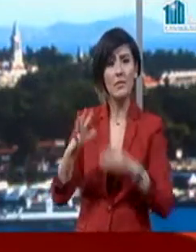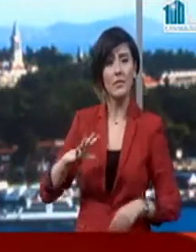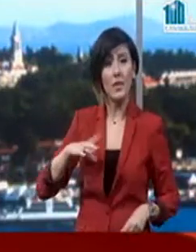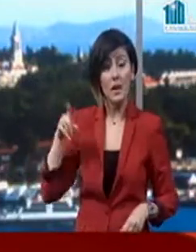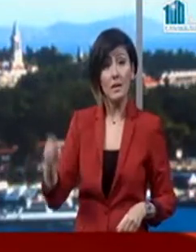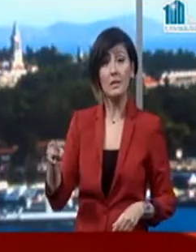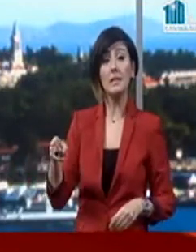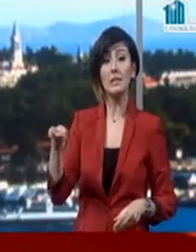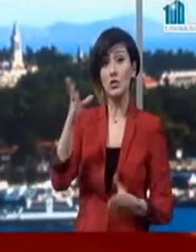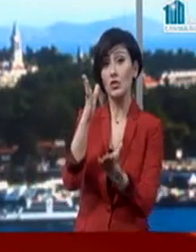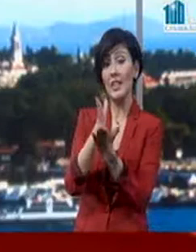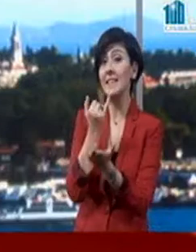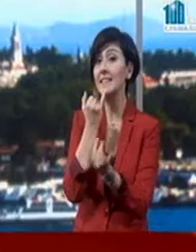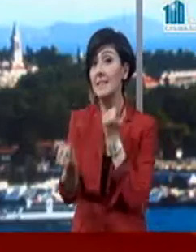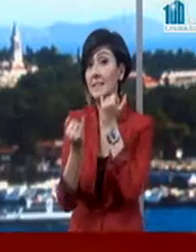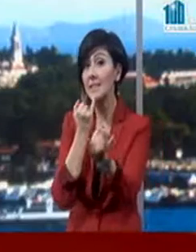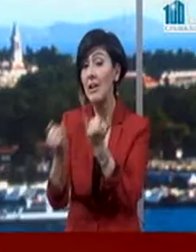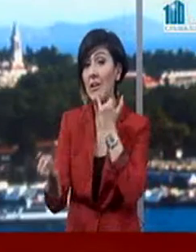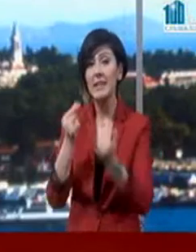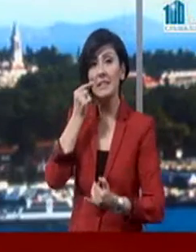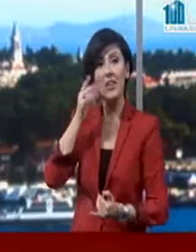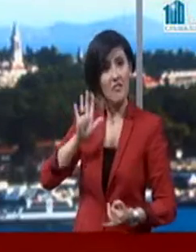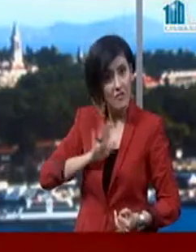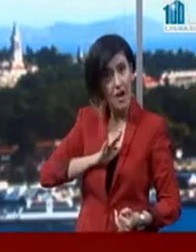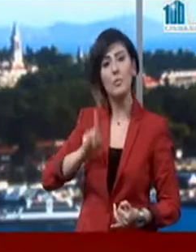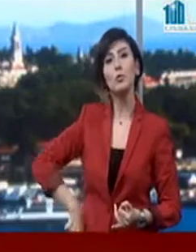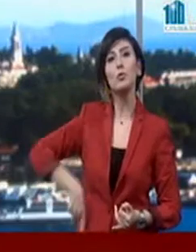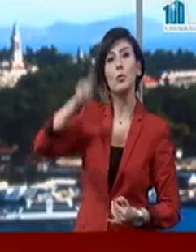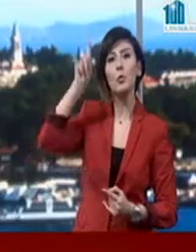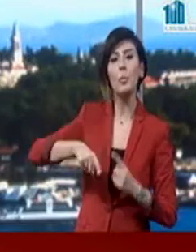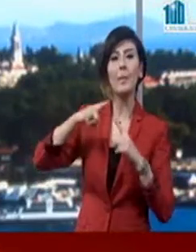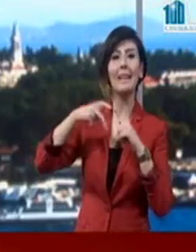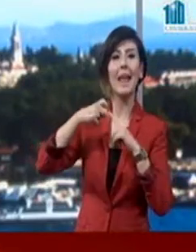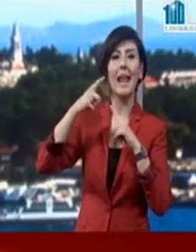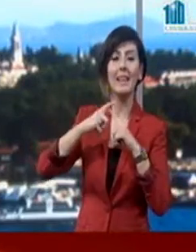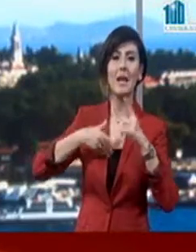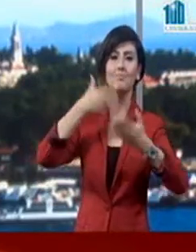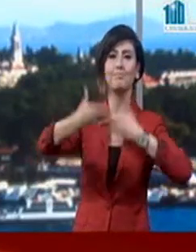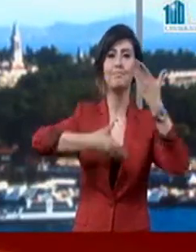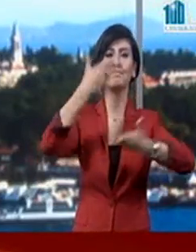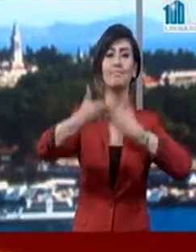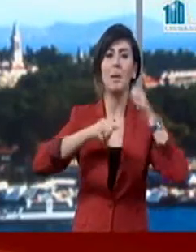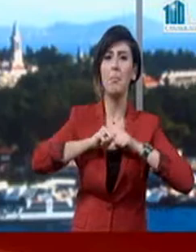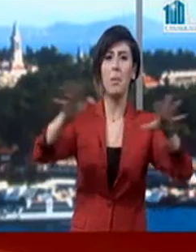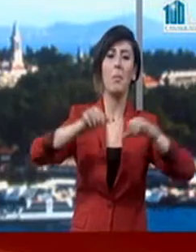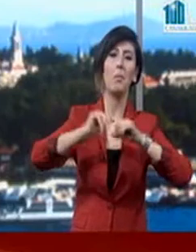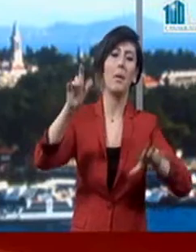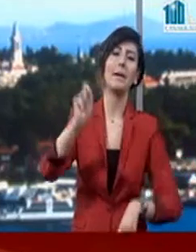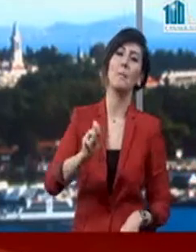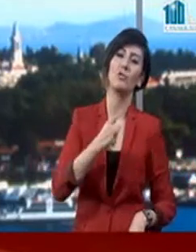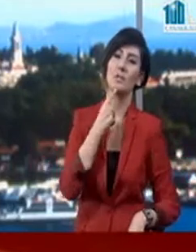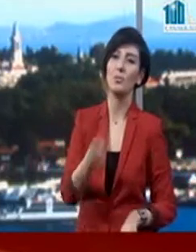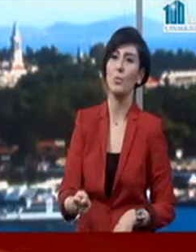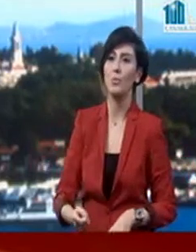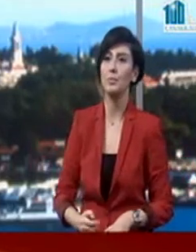şehitlikleri ziyaret eden vatandaşlarımız var. Biz de gün boyunca TRT ekipleri olarak buradaki atmosferi an be an sizlere ulaştırmaya